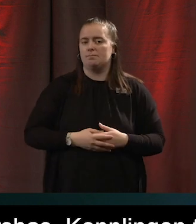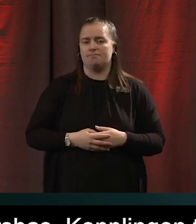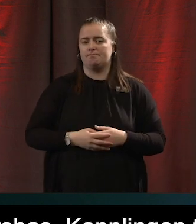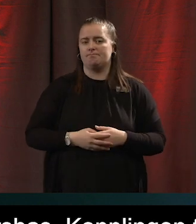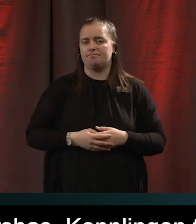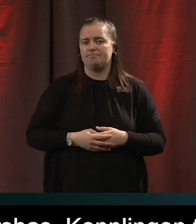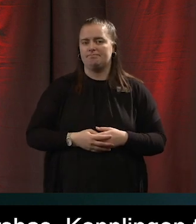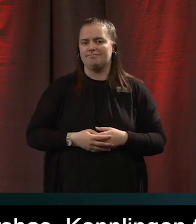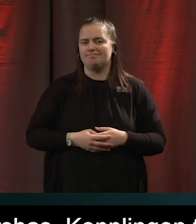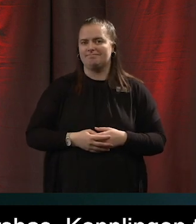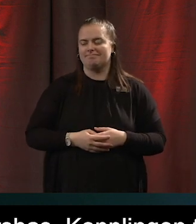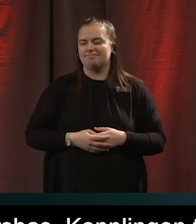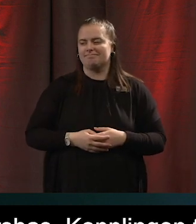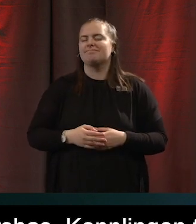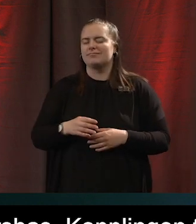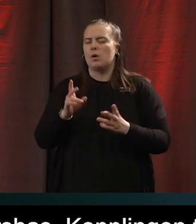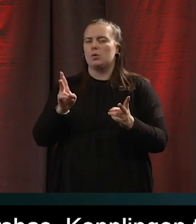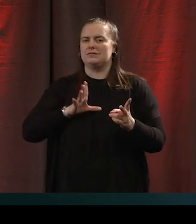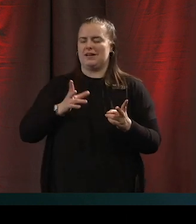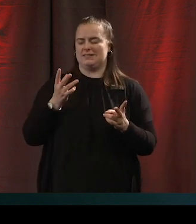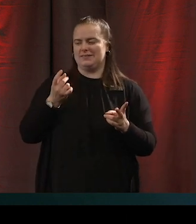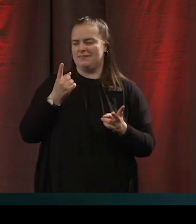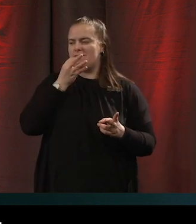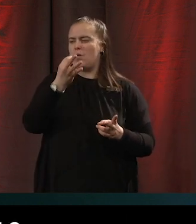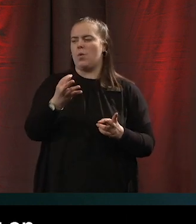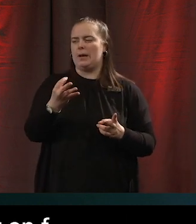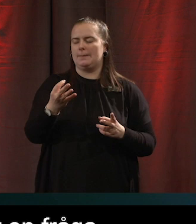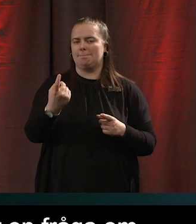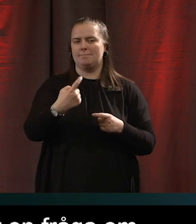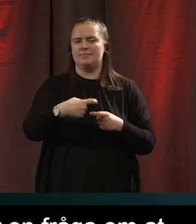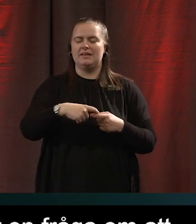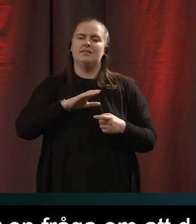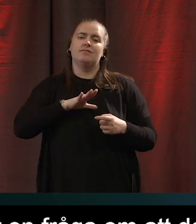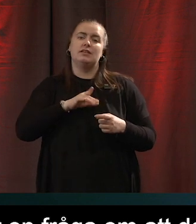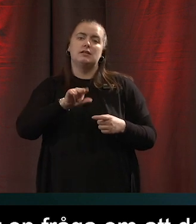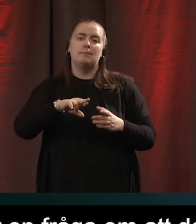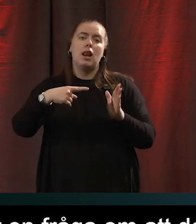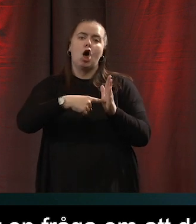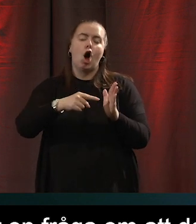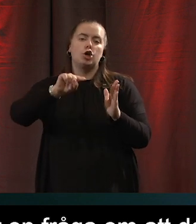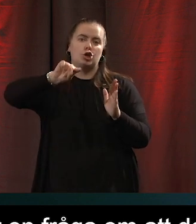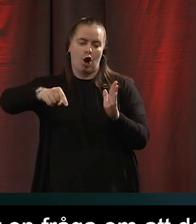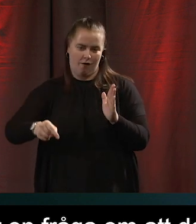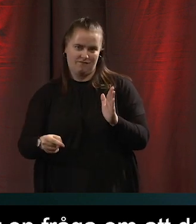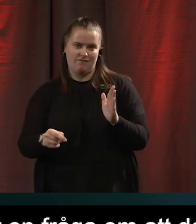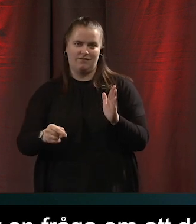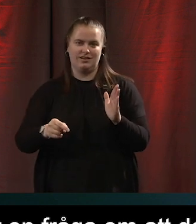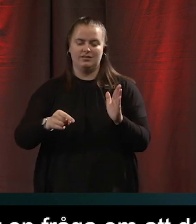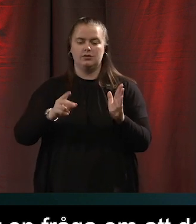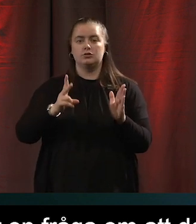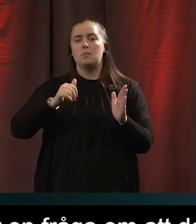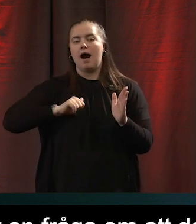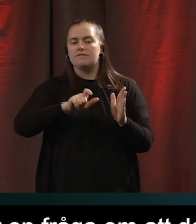fråga att det finns en del lagkrav som användaren måste